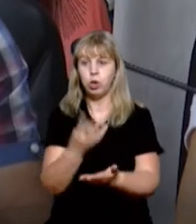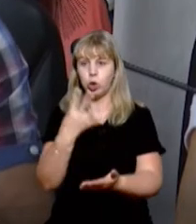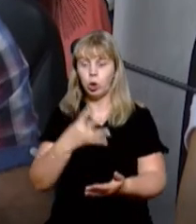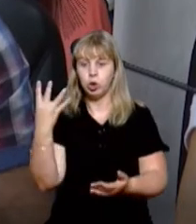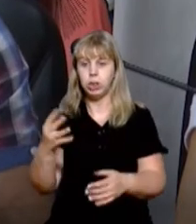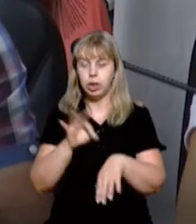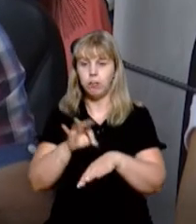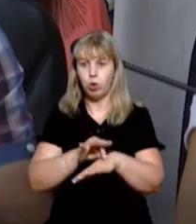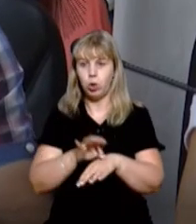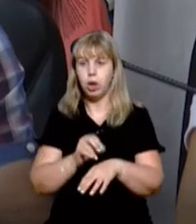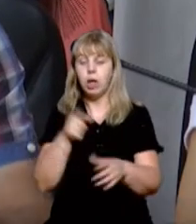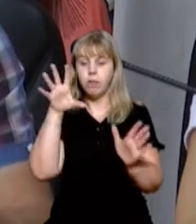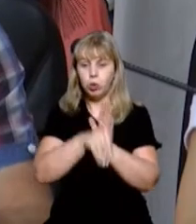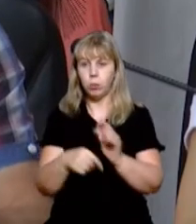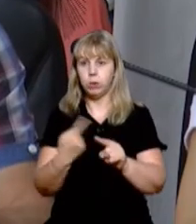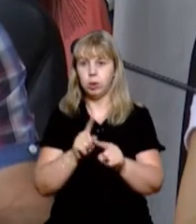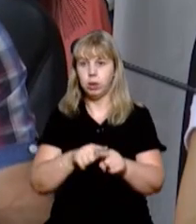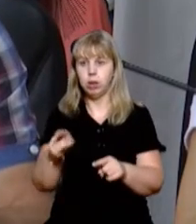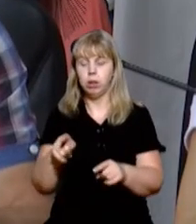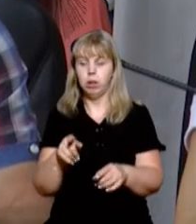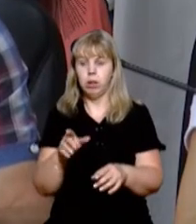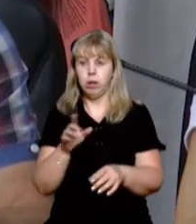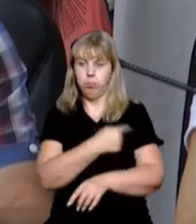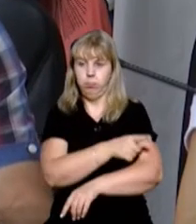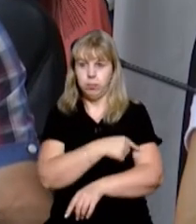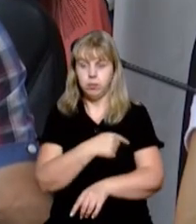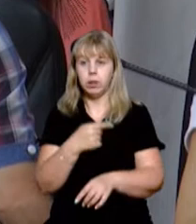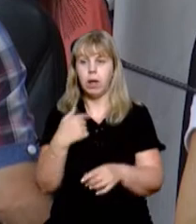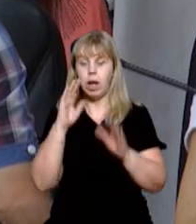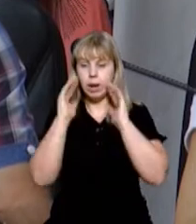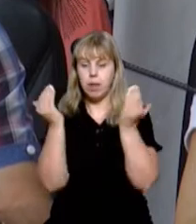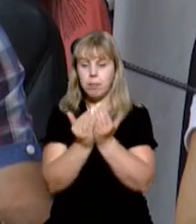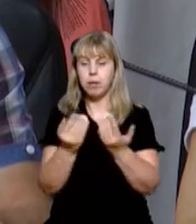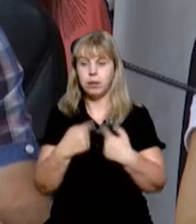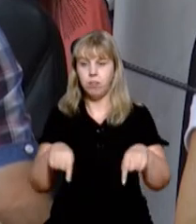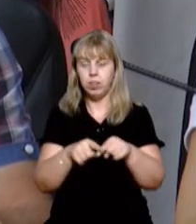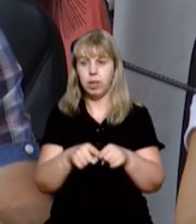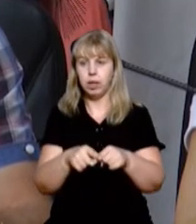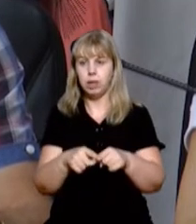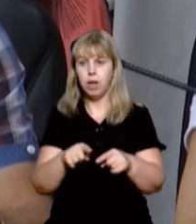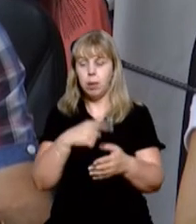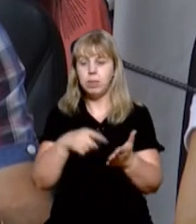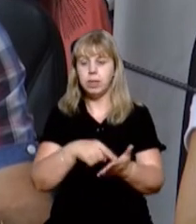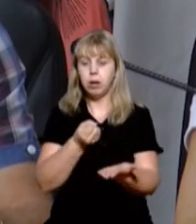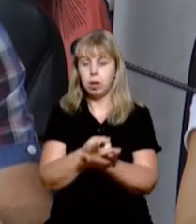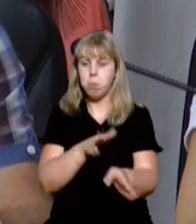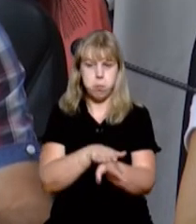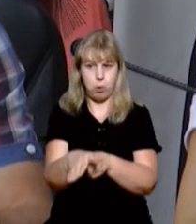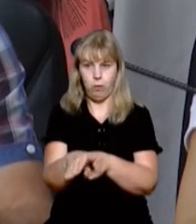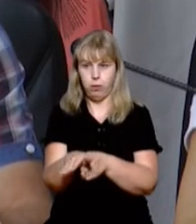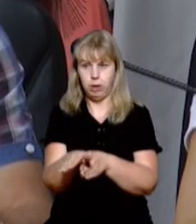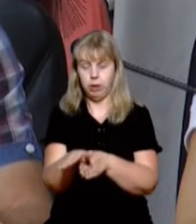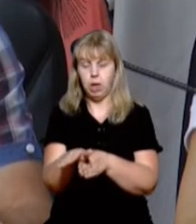44 хворих. І в тому числі хочу відмітити, що реанімаційне відділення міської лікарні заповнено.